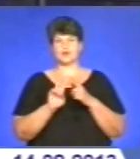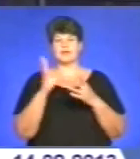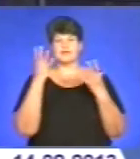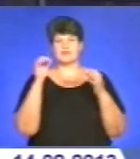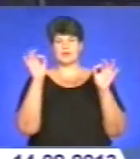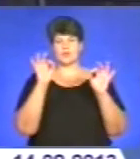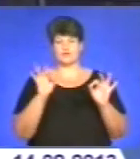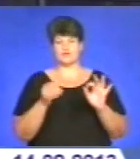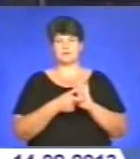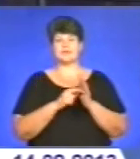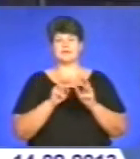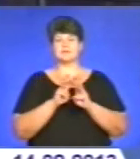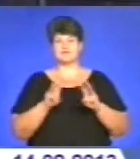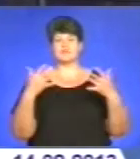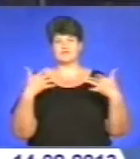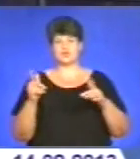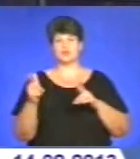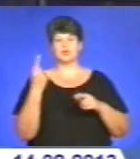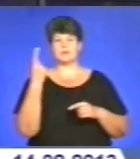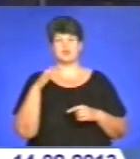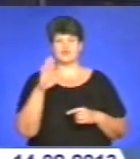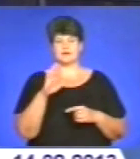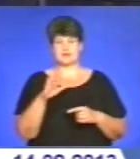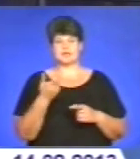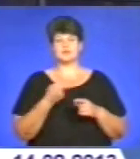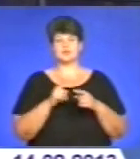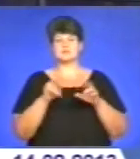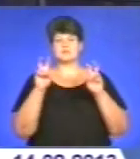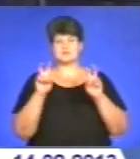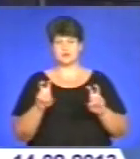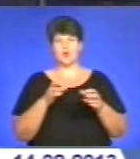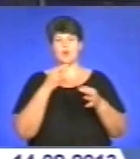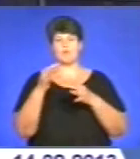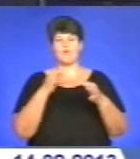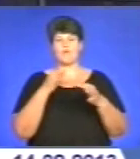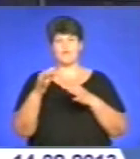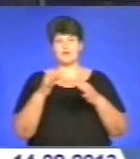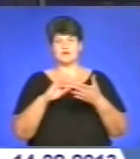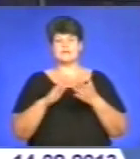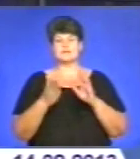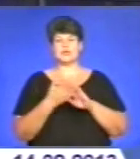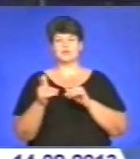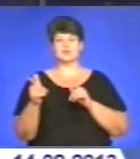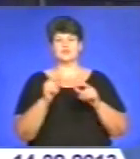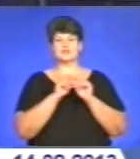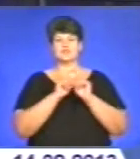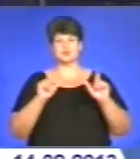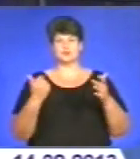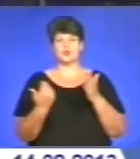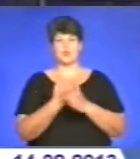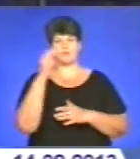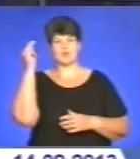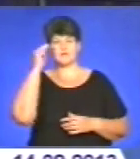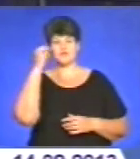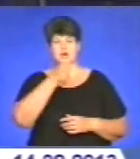У Кабміні вже готуються до 1 вересня. На черговому засіданні урядовці обговорювали стан готовності шкіл до нового навчального